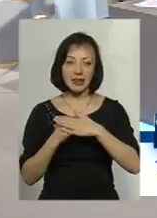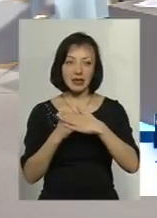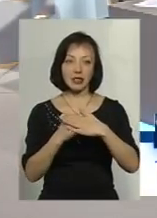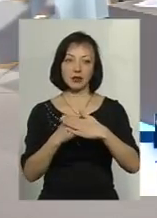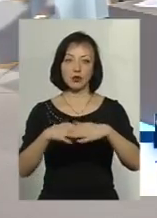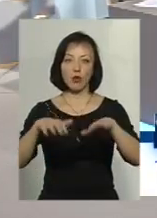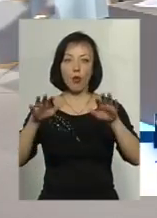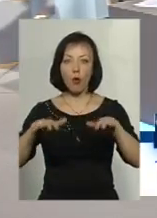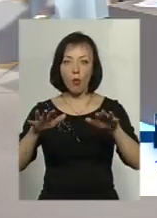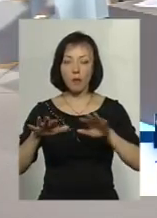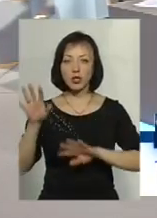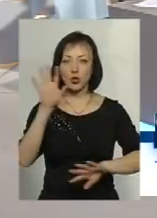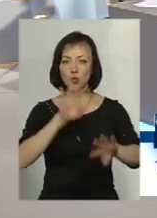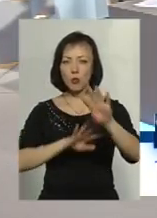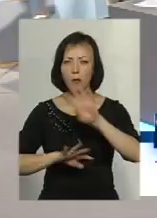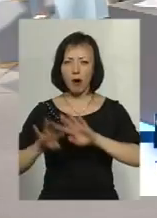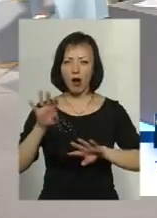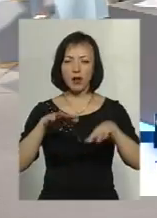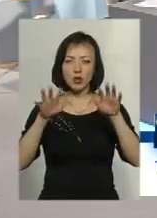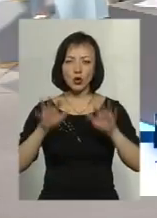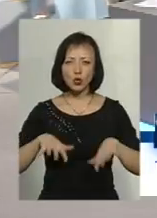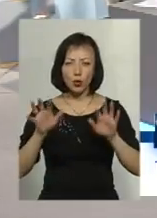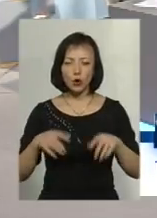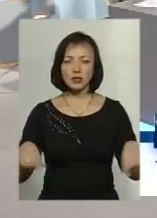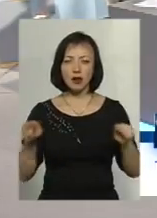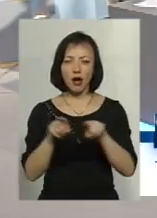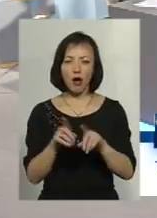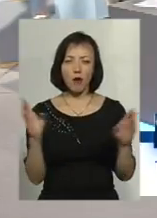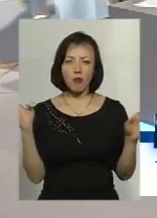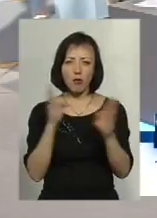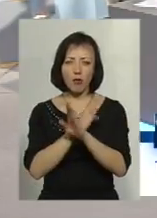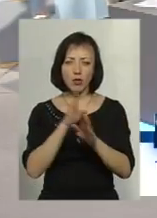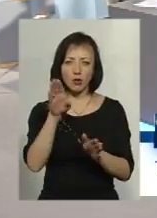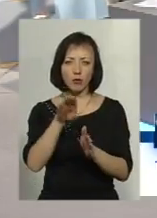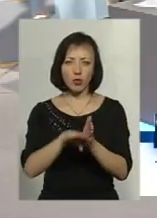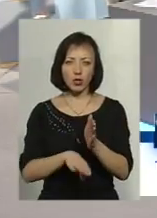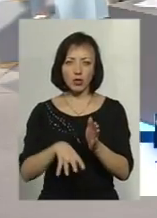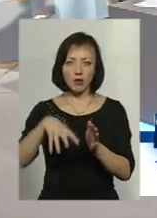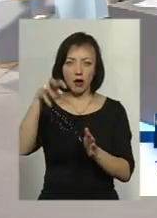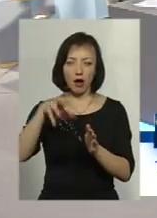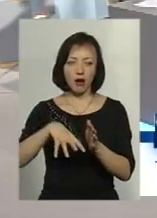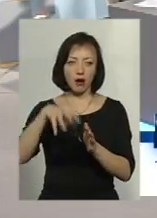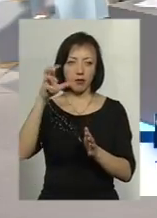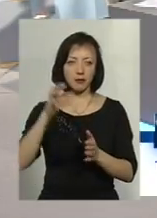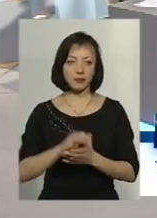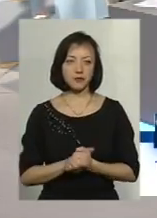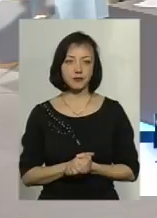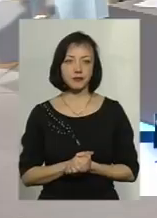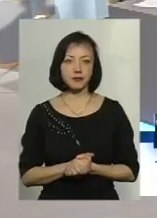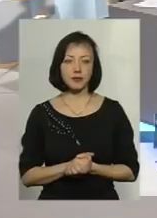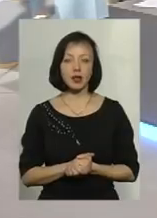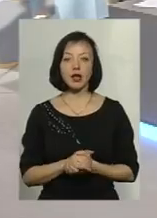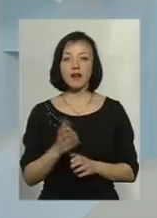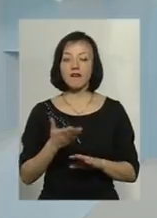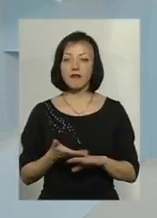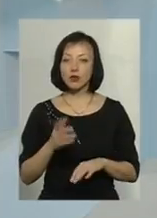опади, туман, особливо дошу, це така погода, коли дуже різко погіршується тяга в демовентиляційних каналів. І